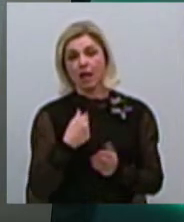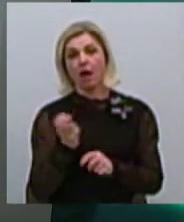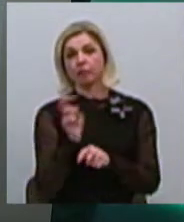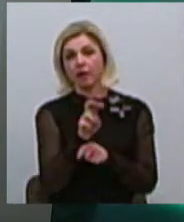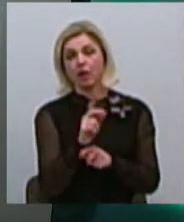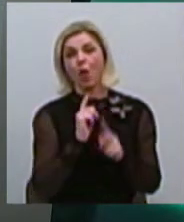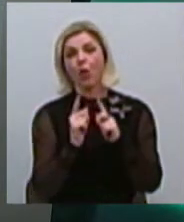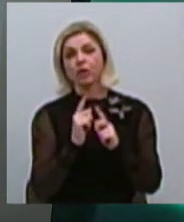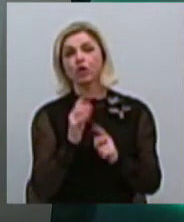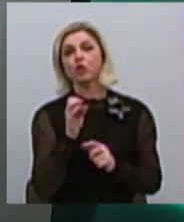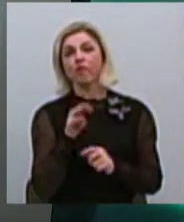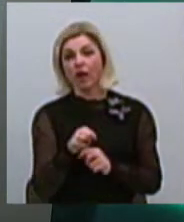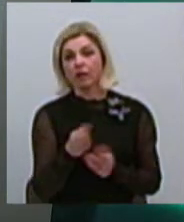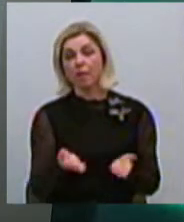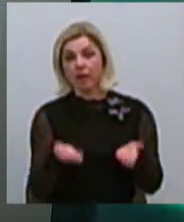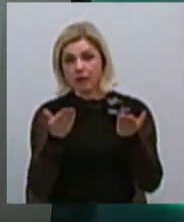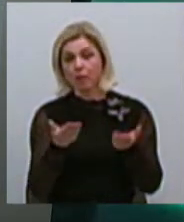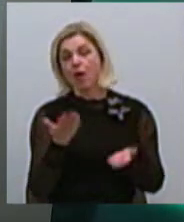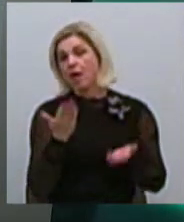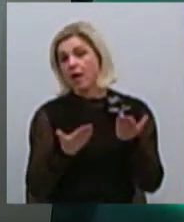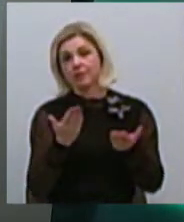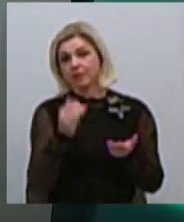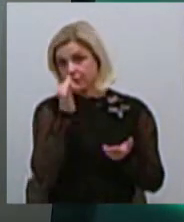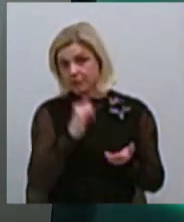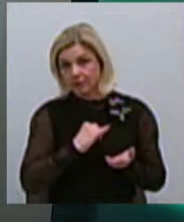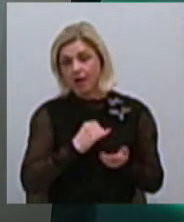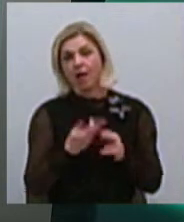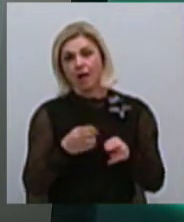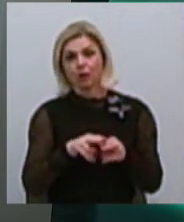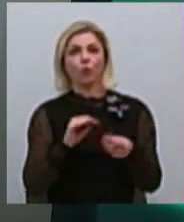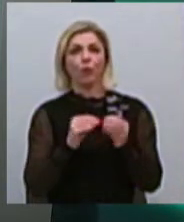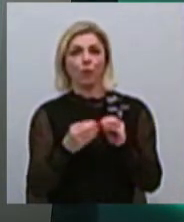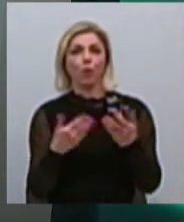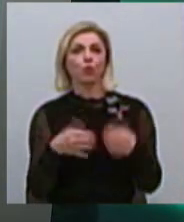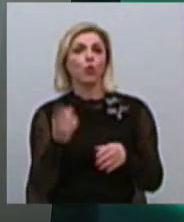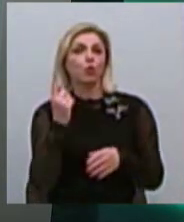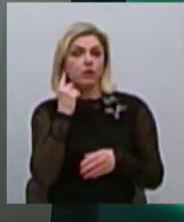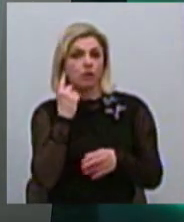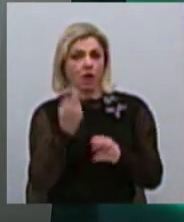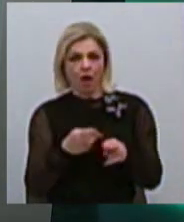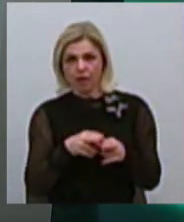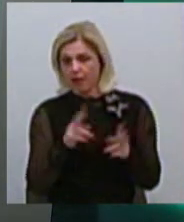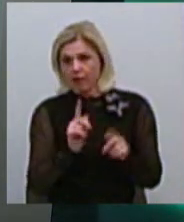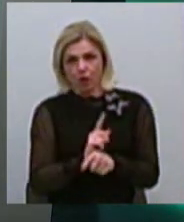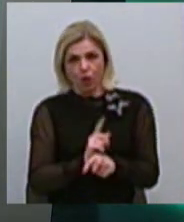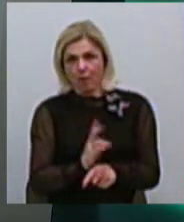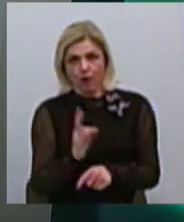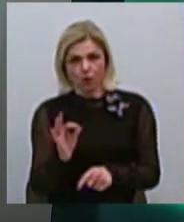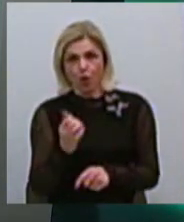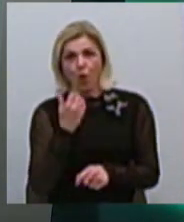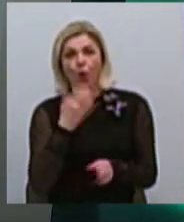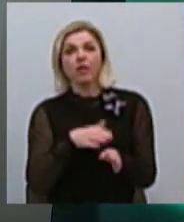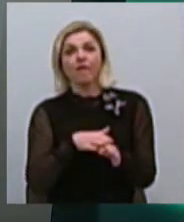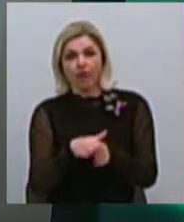подниму. Якщо не, то якраз представник Координаційну Раду вже цю проблему услышав. Це ненормально, коли реализован